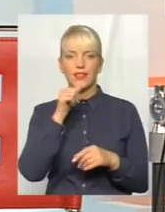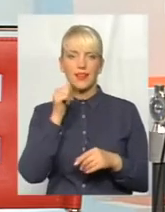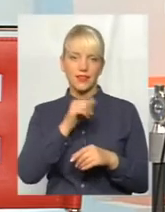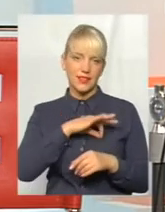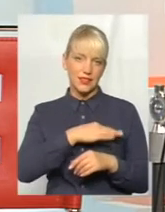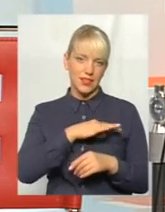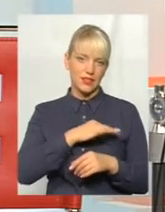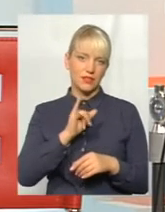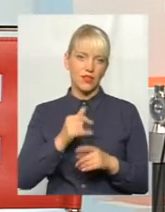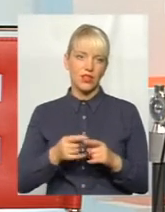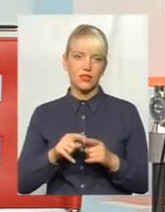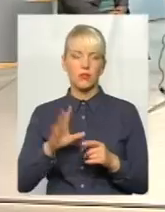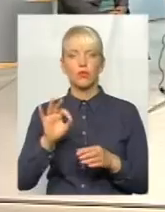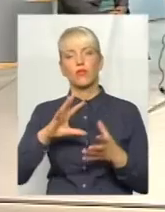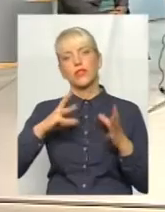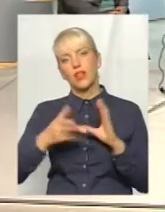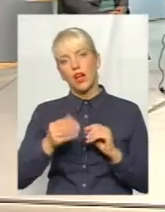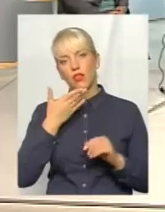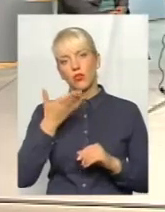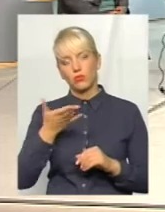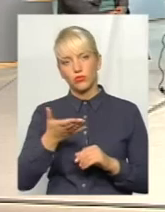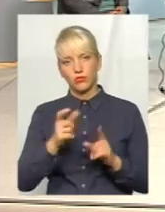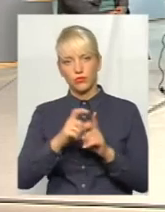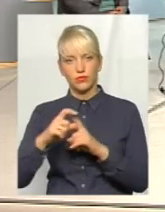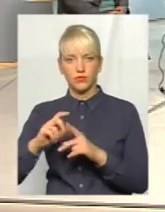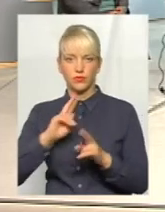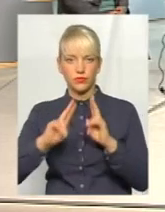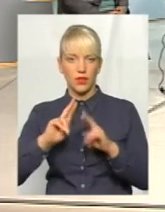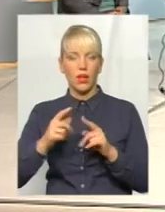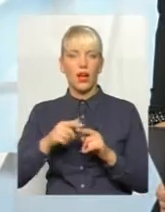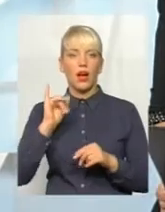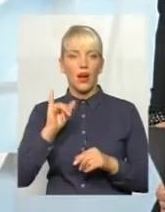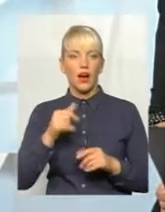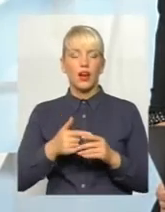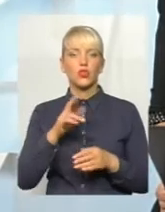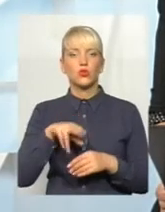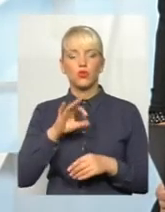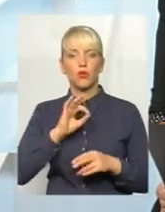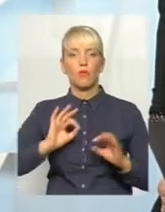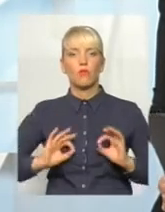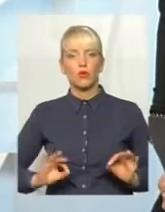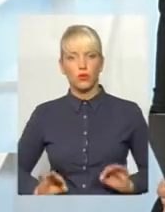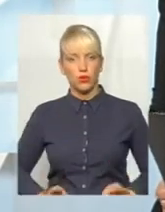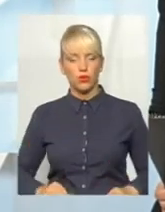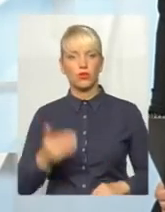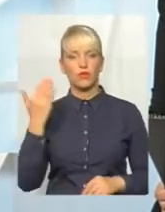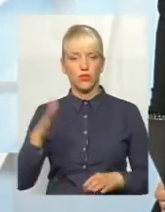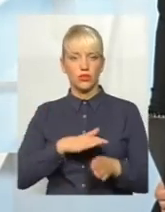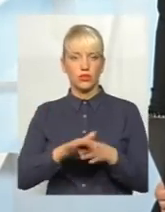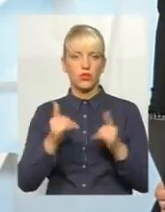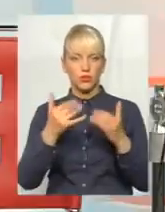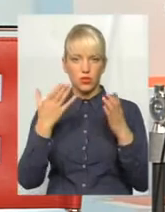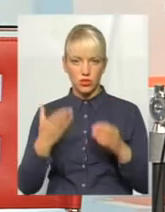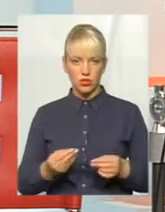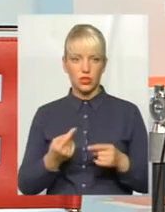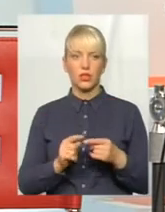і їхній буде загальний коментар. Далі, по напрямку прокуратури, вони здійснюють на сьогоднішній день